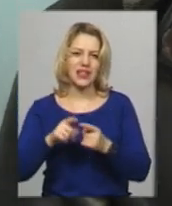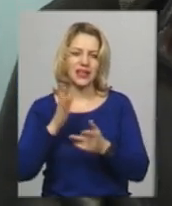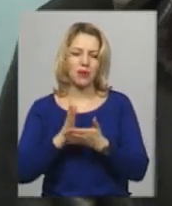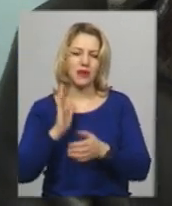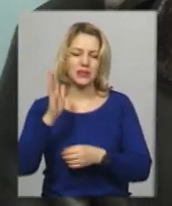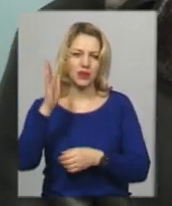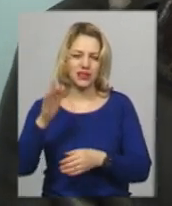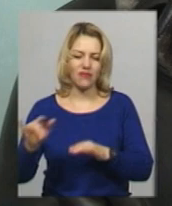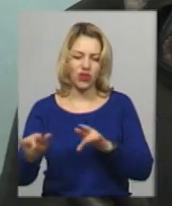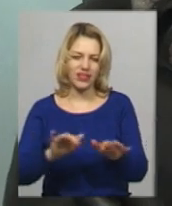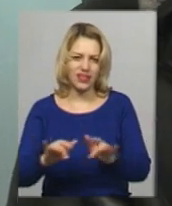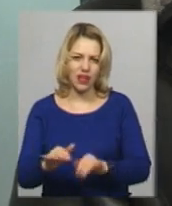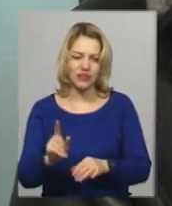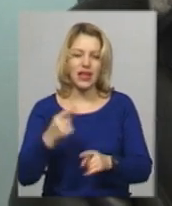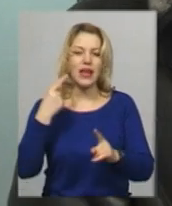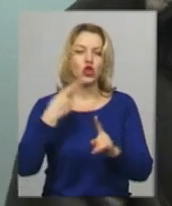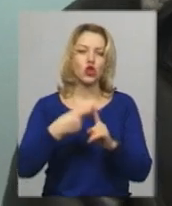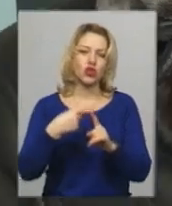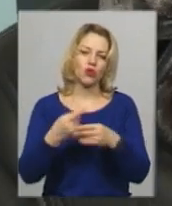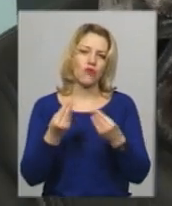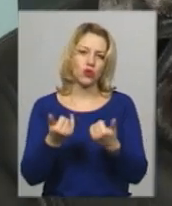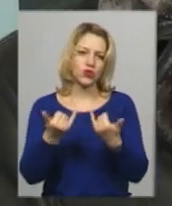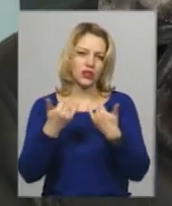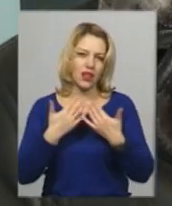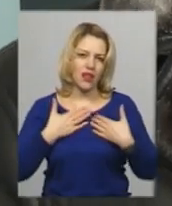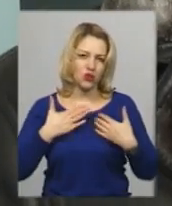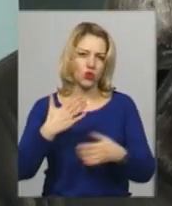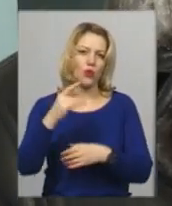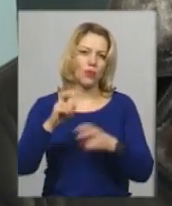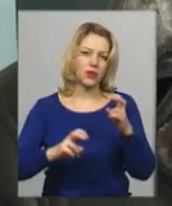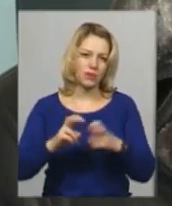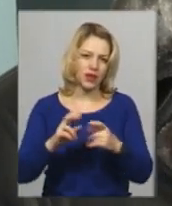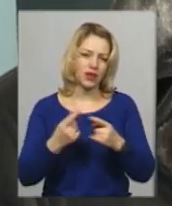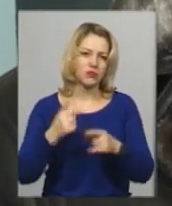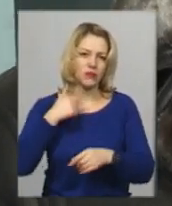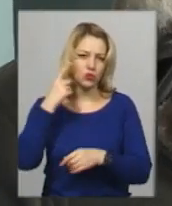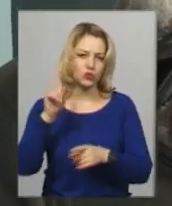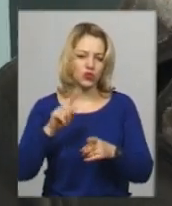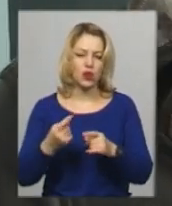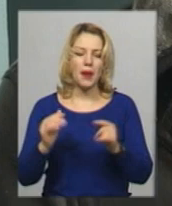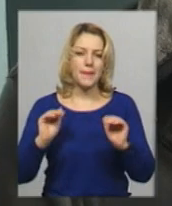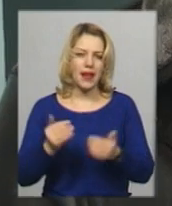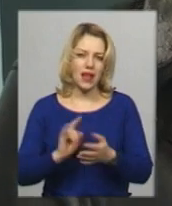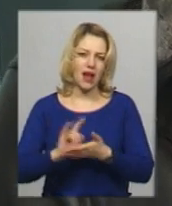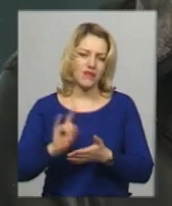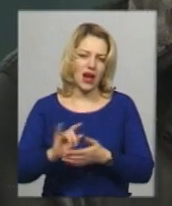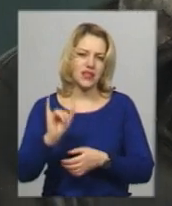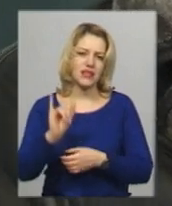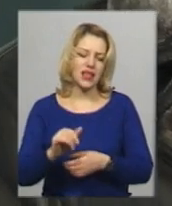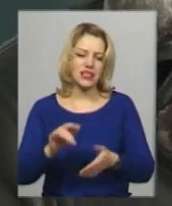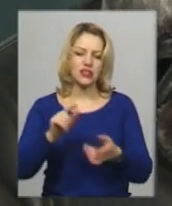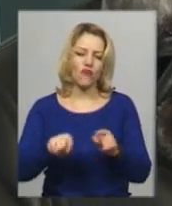надходження додаткових коштів для нашого підприємства. В цьому році, я думаю, що мала авіація і створення центру